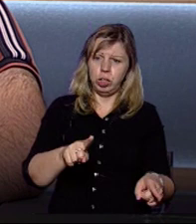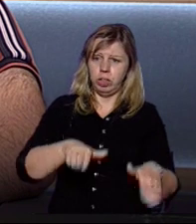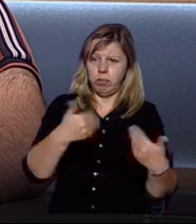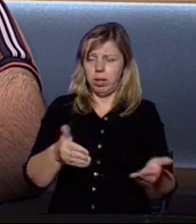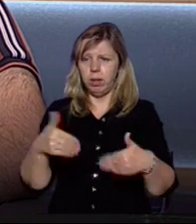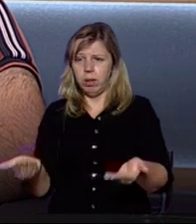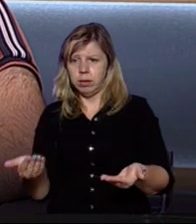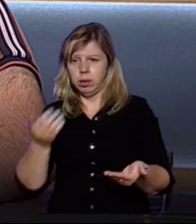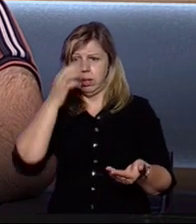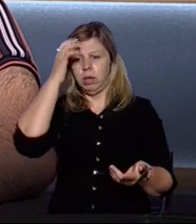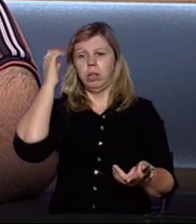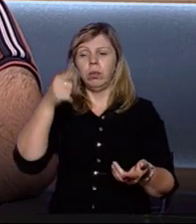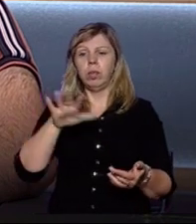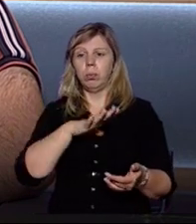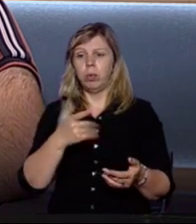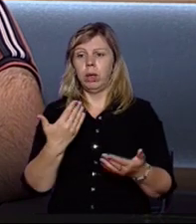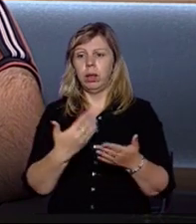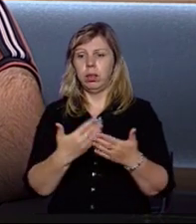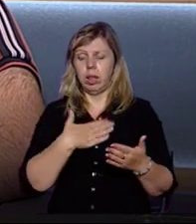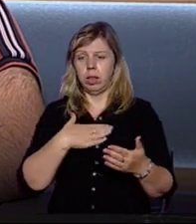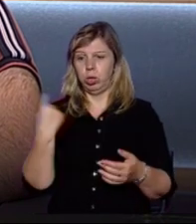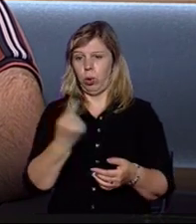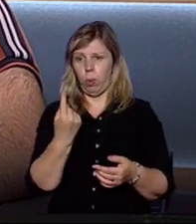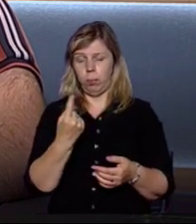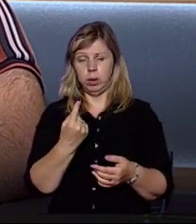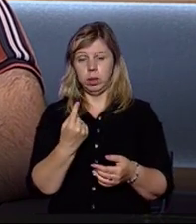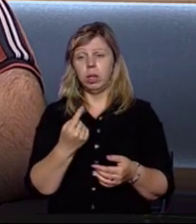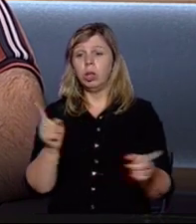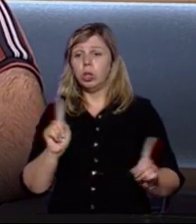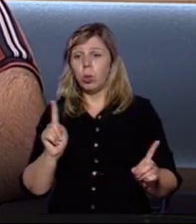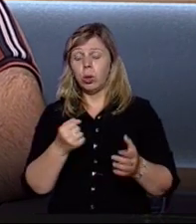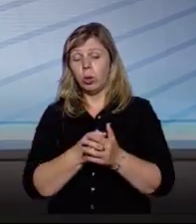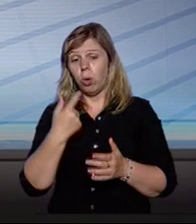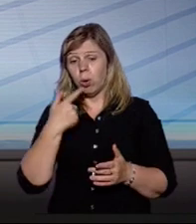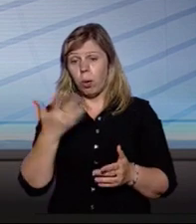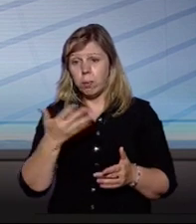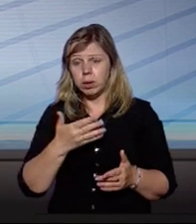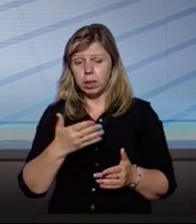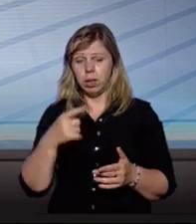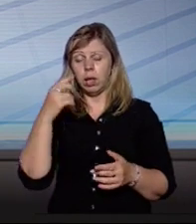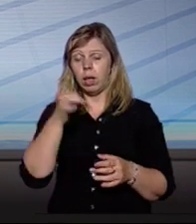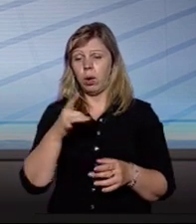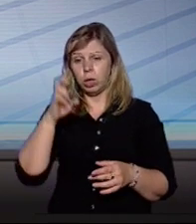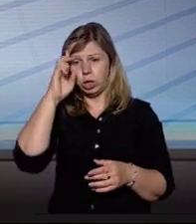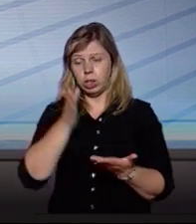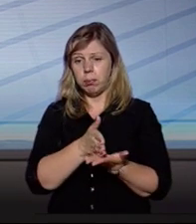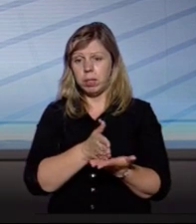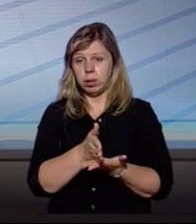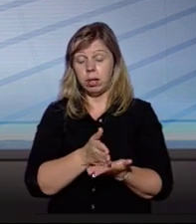варіанти кількісні, щоб вони були на теренах нашої області. Щодо коментарів голови Радіжного адміністрації,